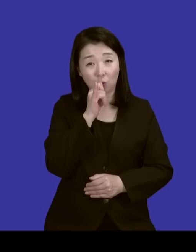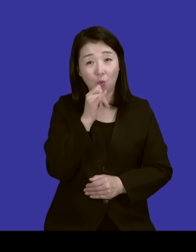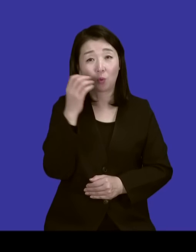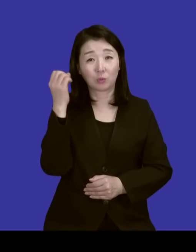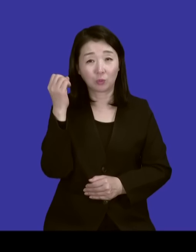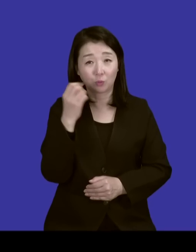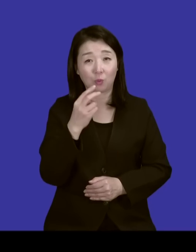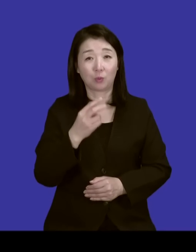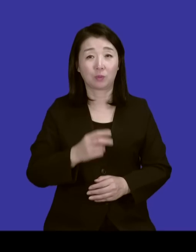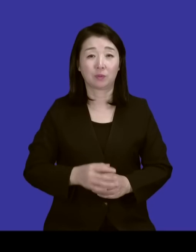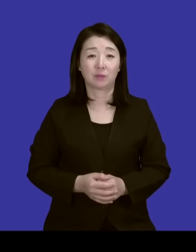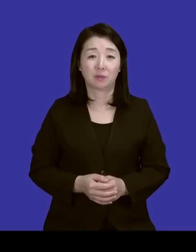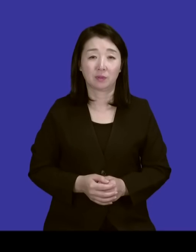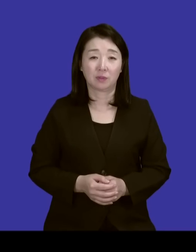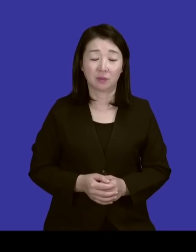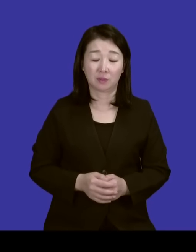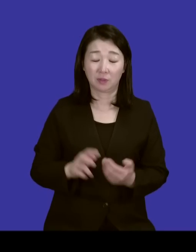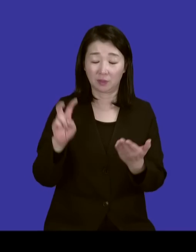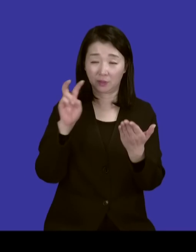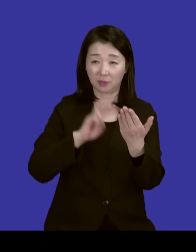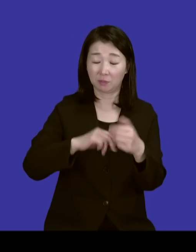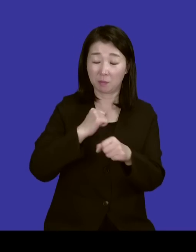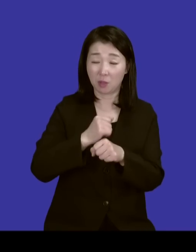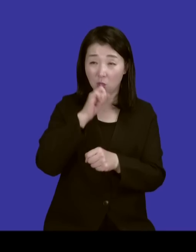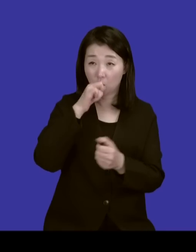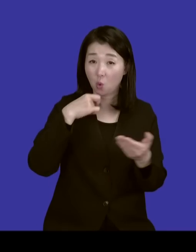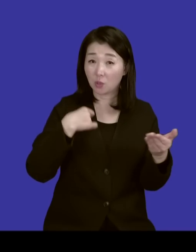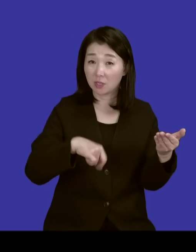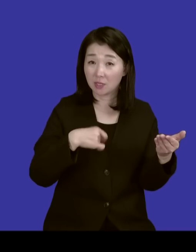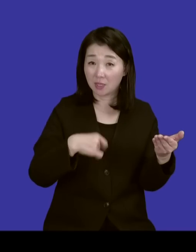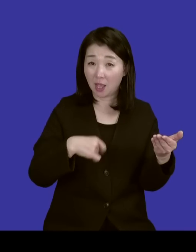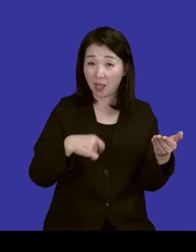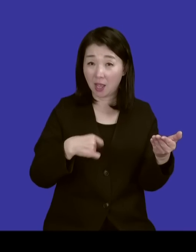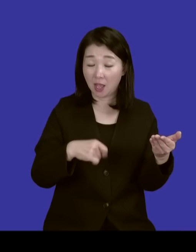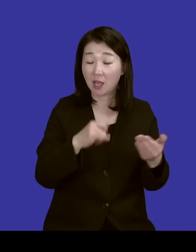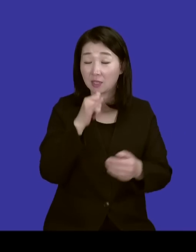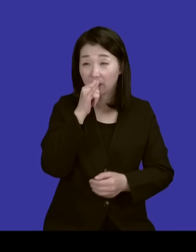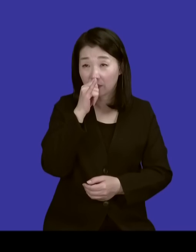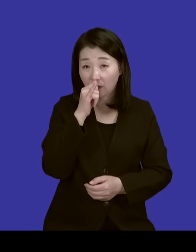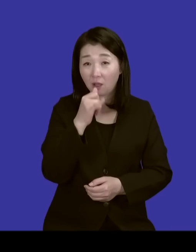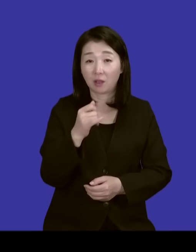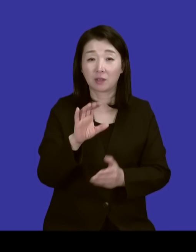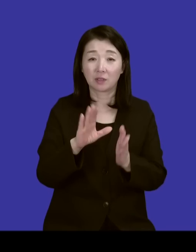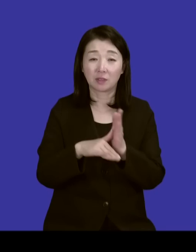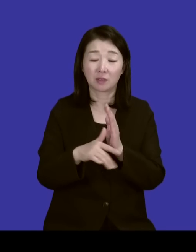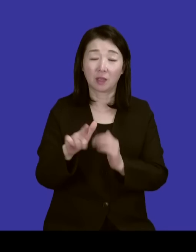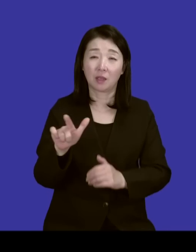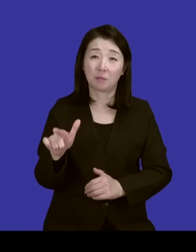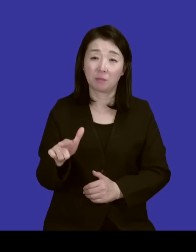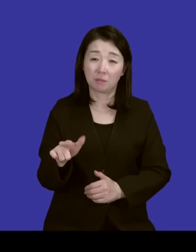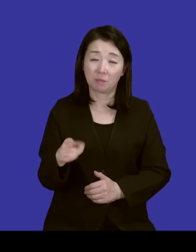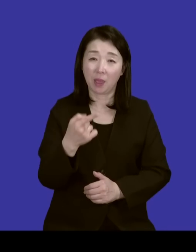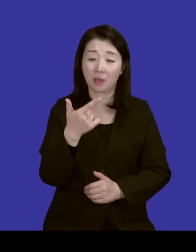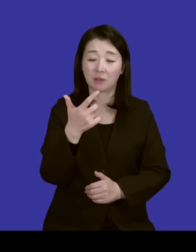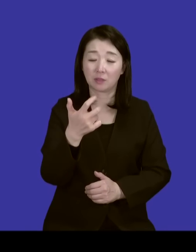음악을 만들던 좋은 기타로 하루에 179장이었어요. 지금은 바뀌었지 몰라요.